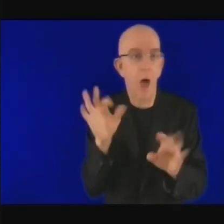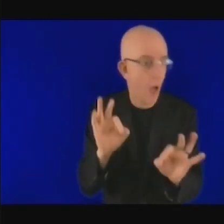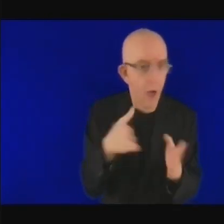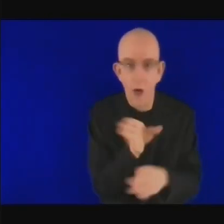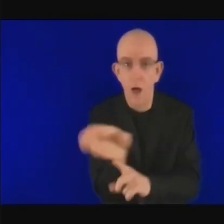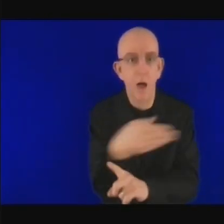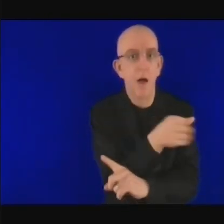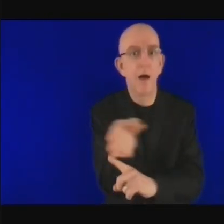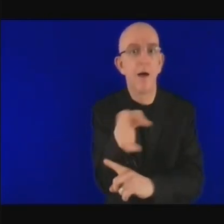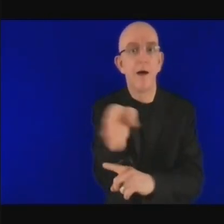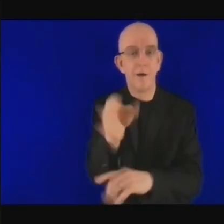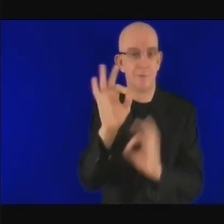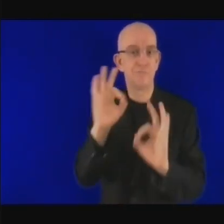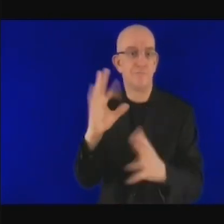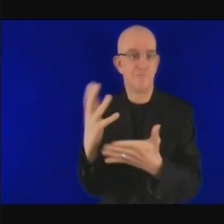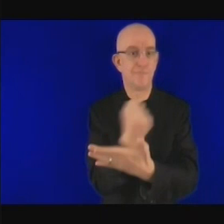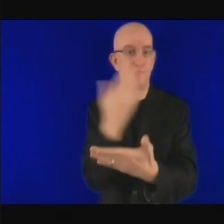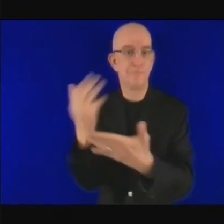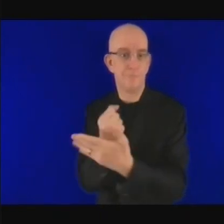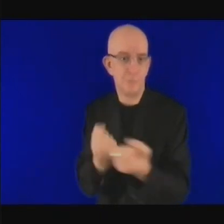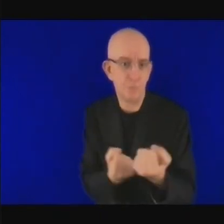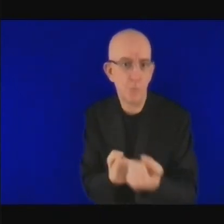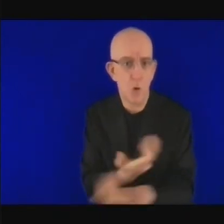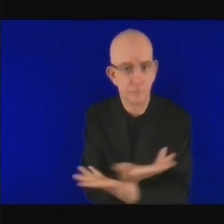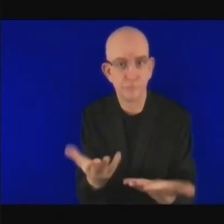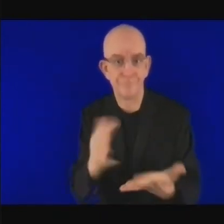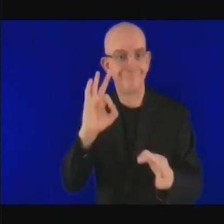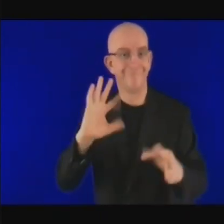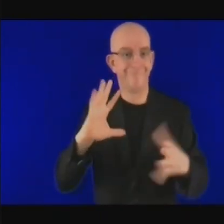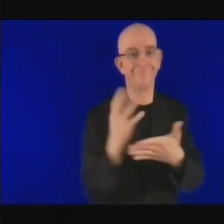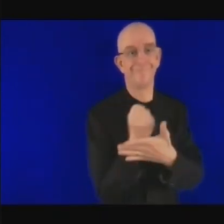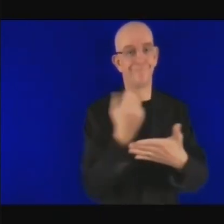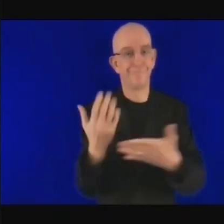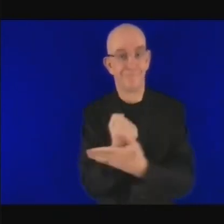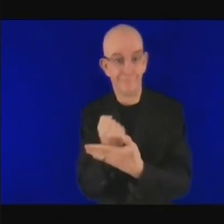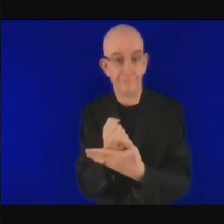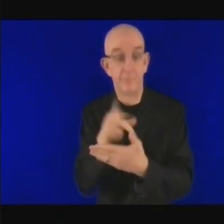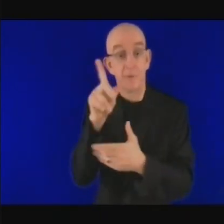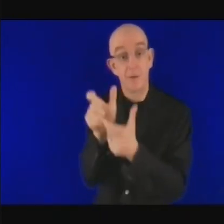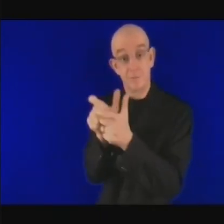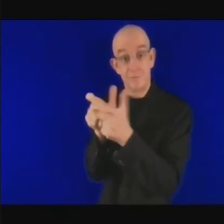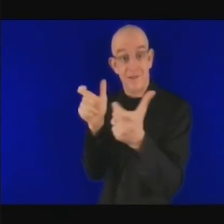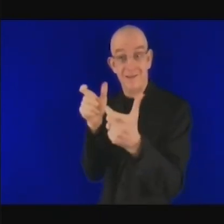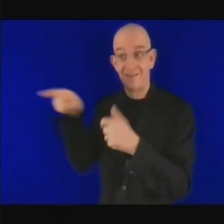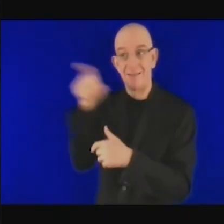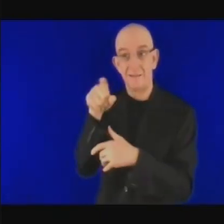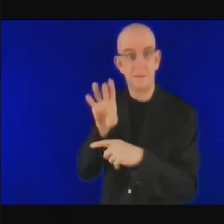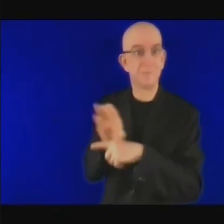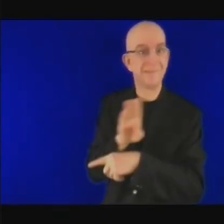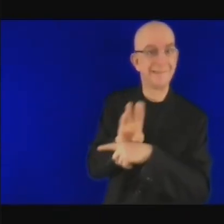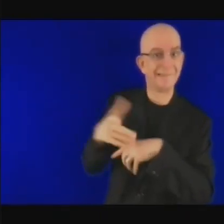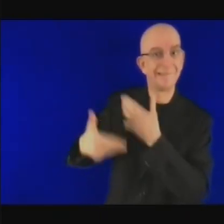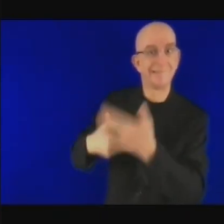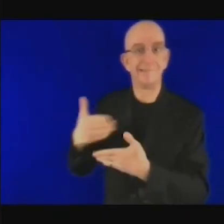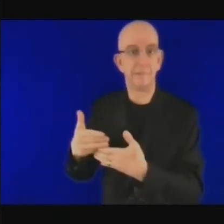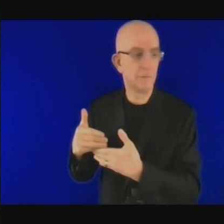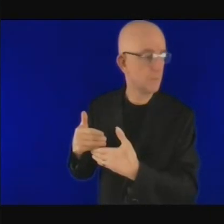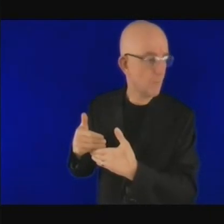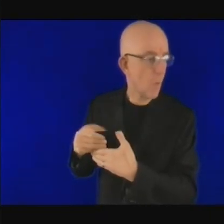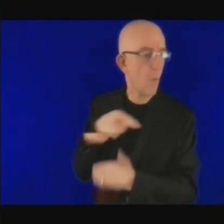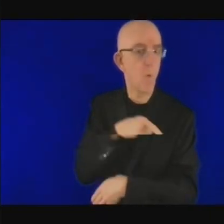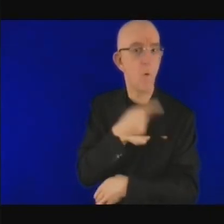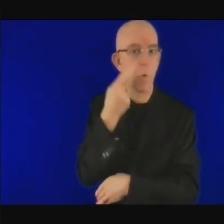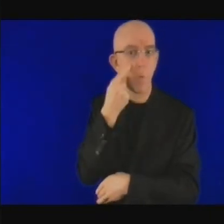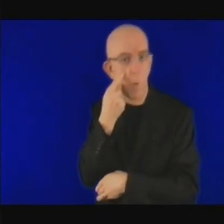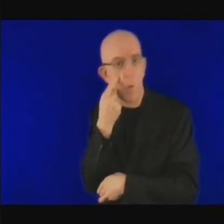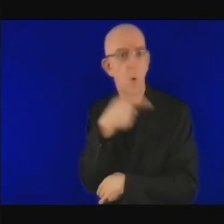il faut aussi les encourager et ces encouragements peuvent prendre la forme de fonds spéciaux pour ces énergies renouvelables